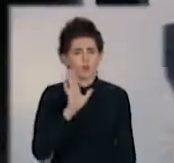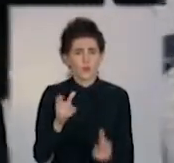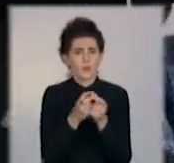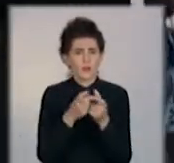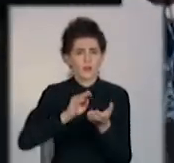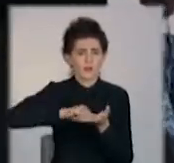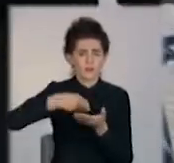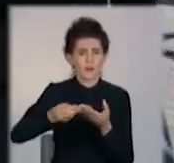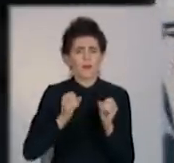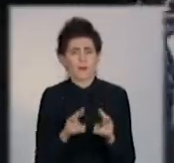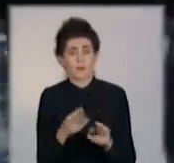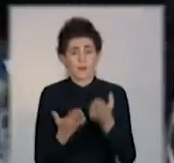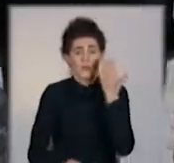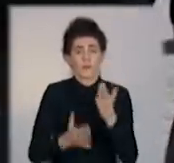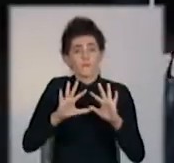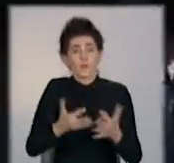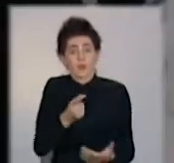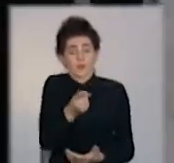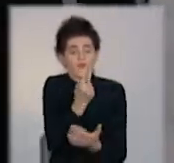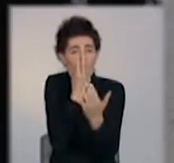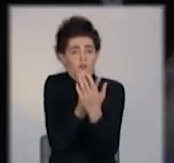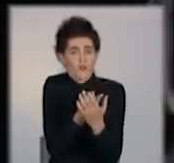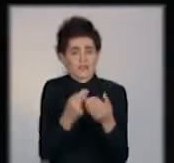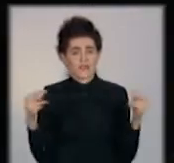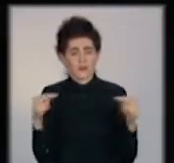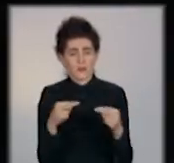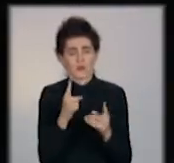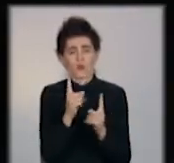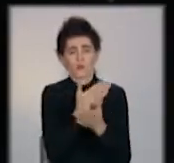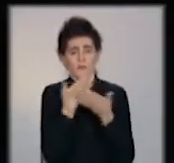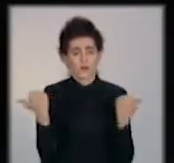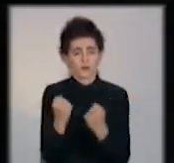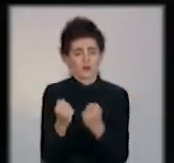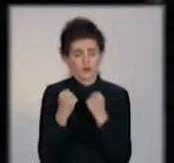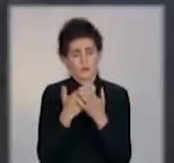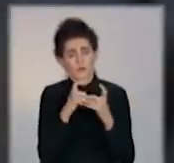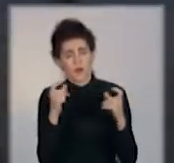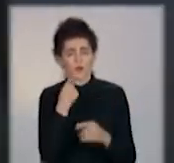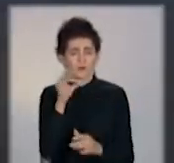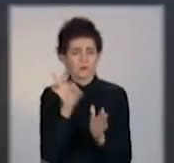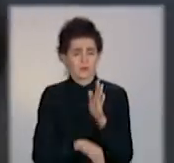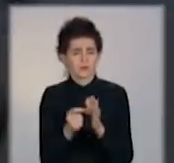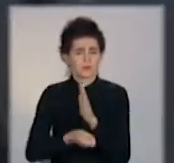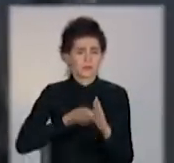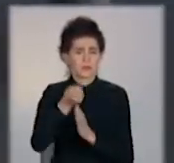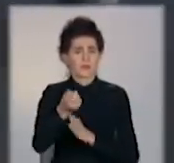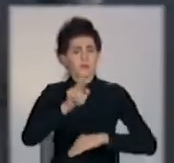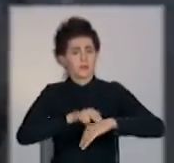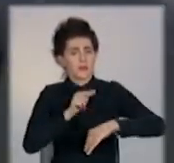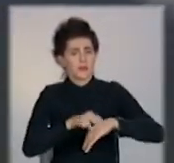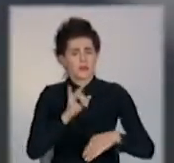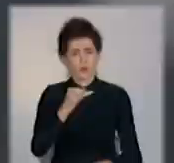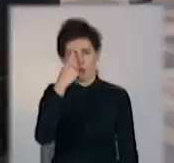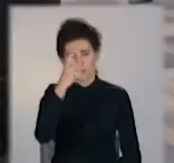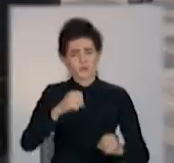Якщо стали свідком, що хтось із транспортників не має засобів захисту, звертайтеся до поліції чи повідомляйте у